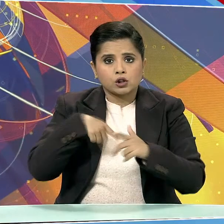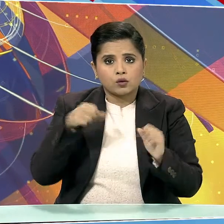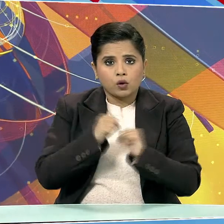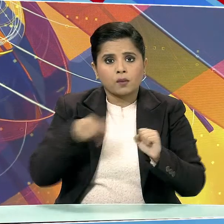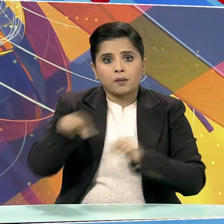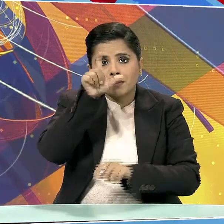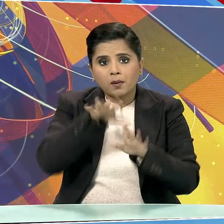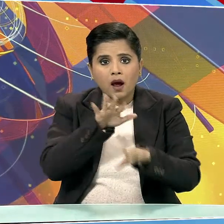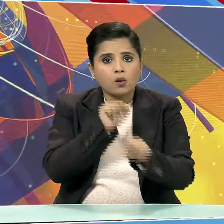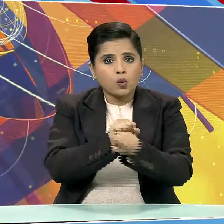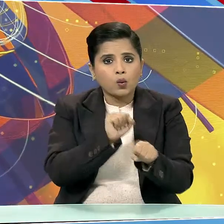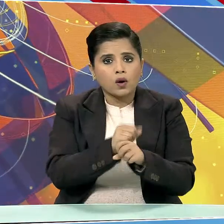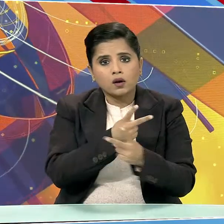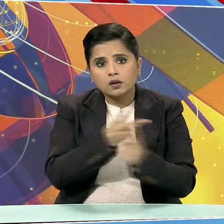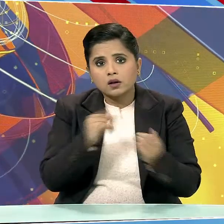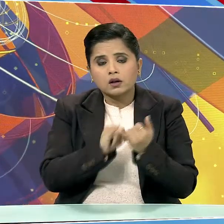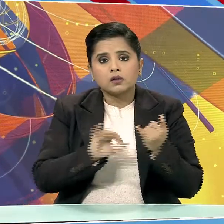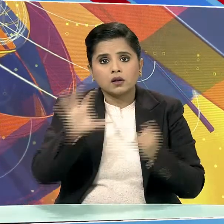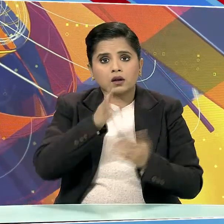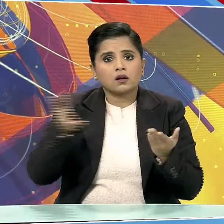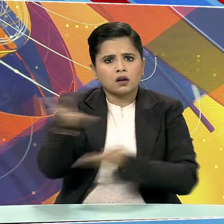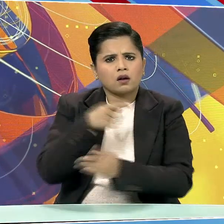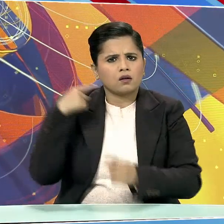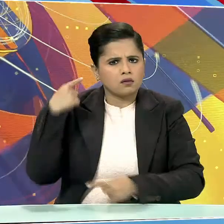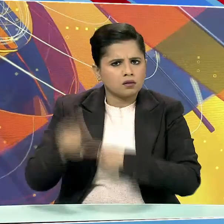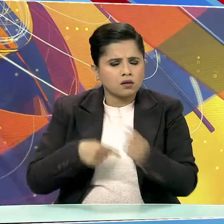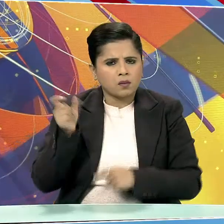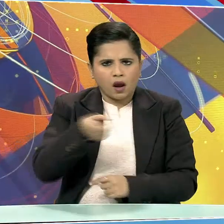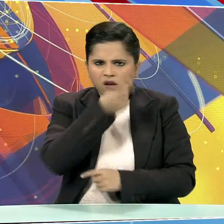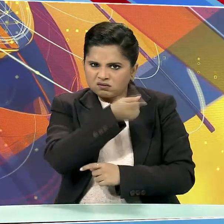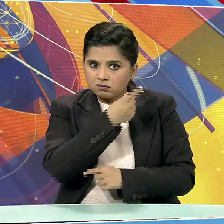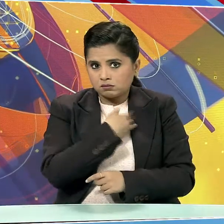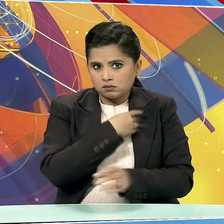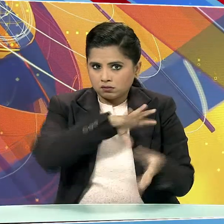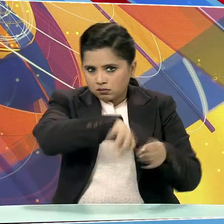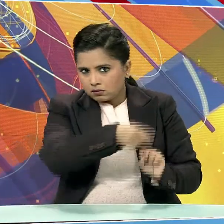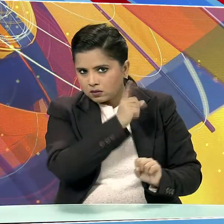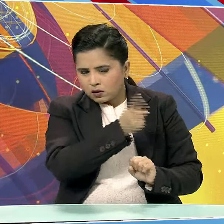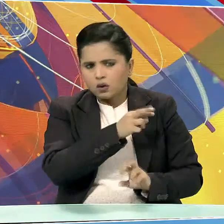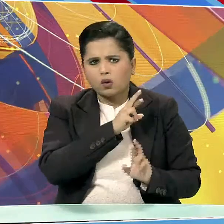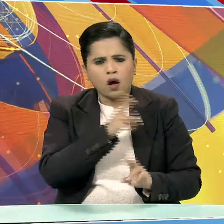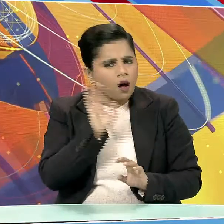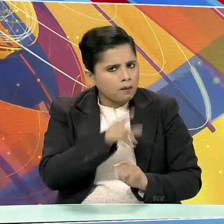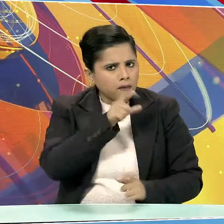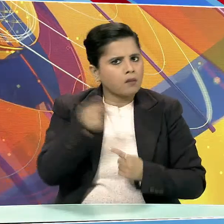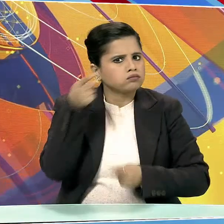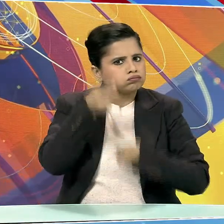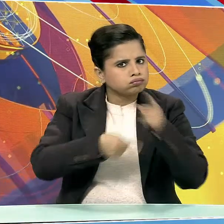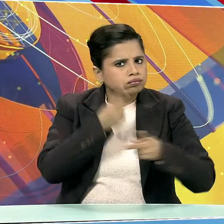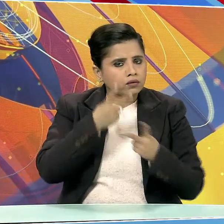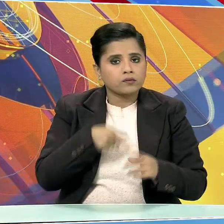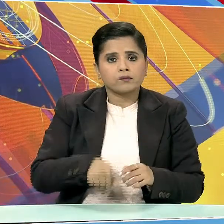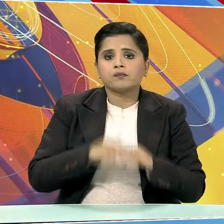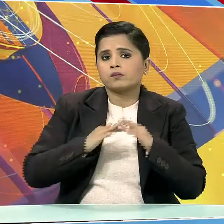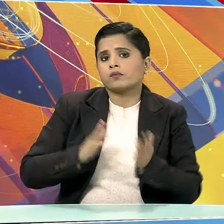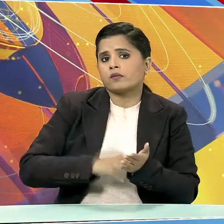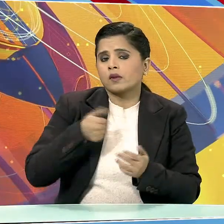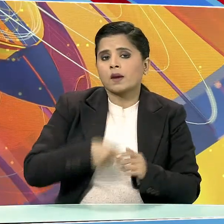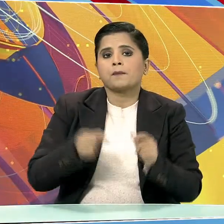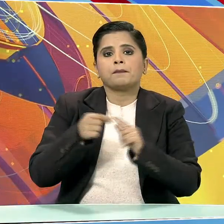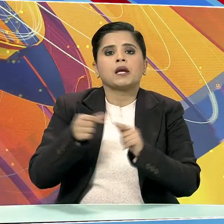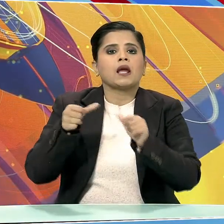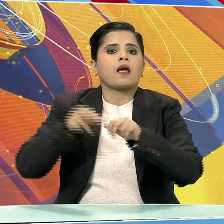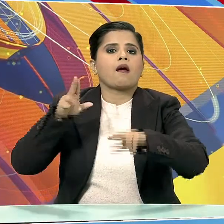काम कर रहे अन्य राज के नागरिकों को लगाता धंकिया देता रहा है। ग्रिह बंतर आले ने कहा P.A.F.F.